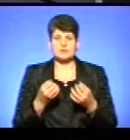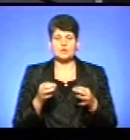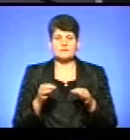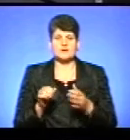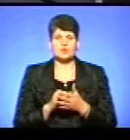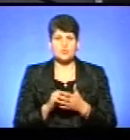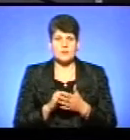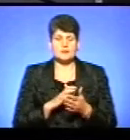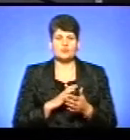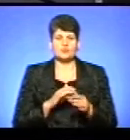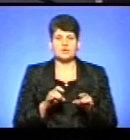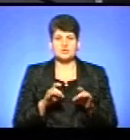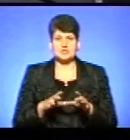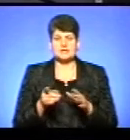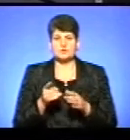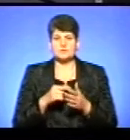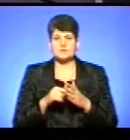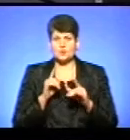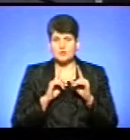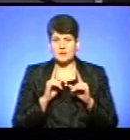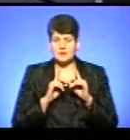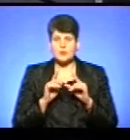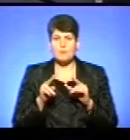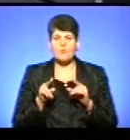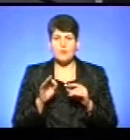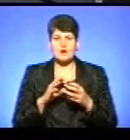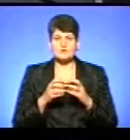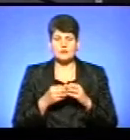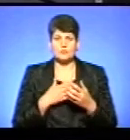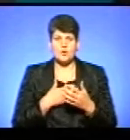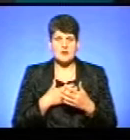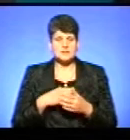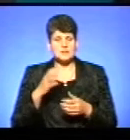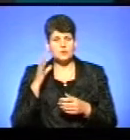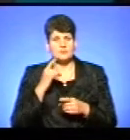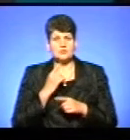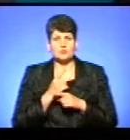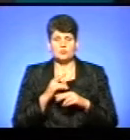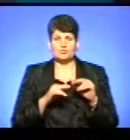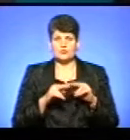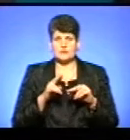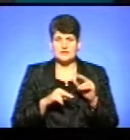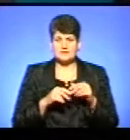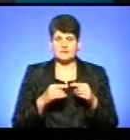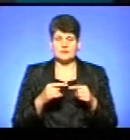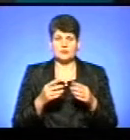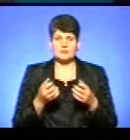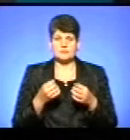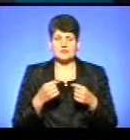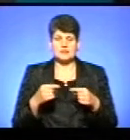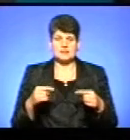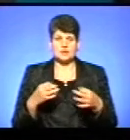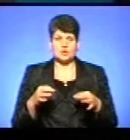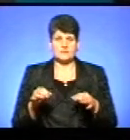документи. Було рішення Тернопільської міської ради по результатах громадських слухань щодо заборони будівництва нами без отримання всіх дозвільних документів і